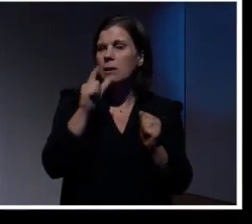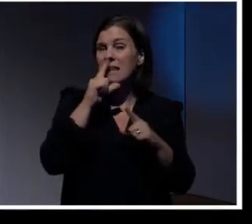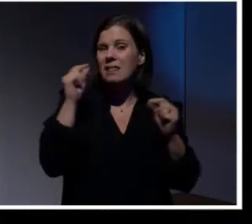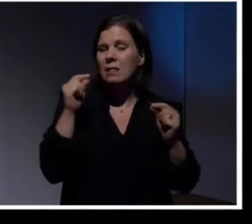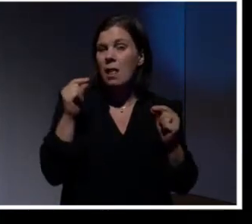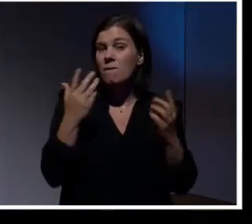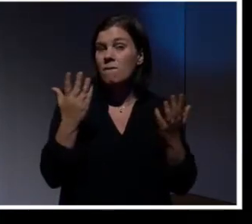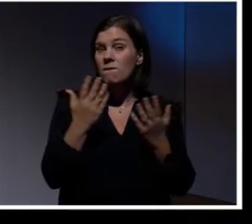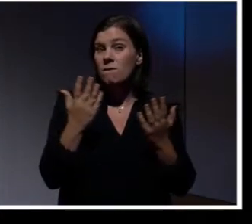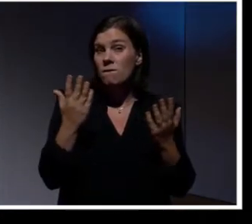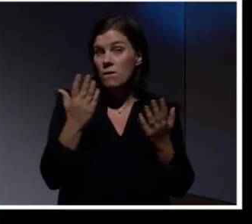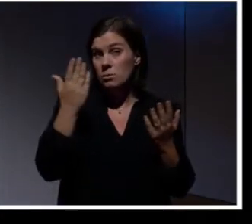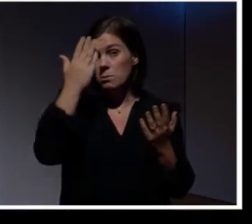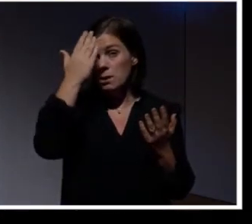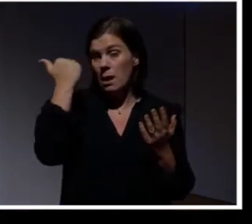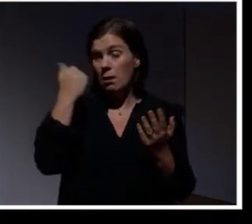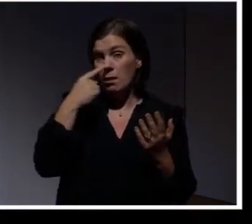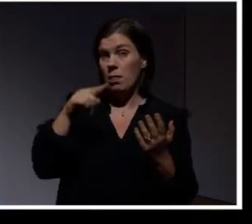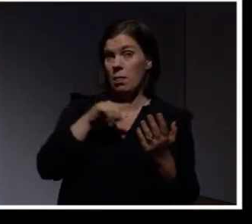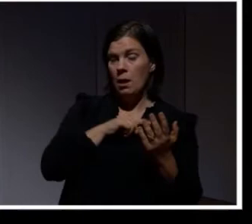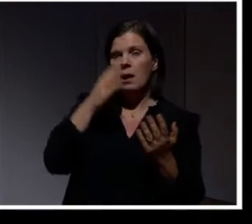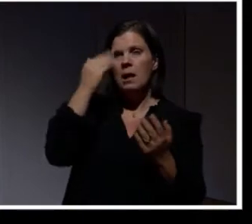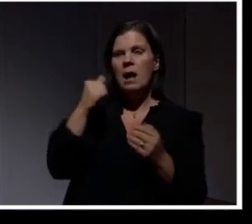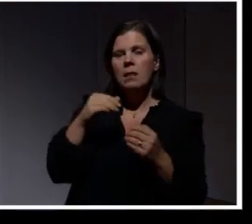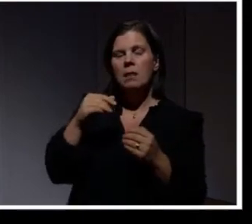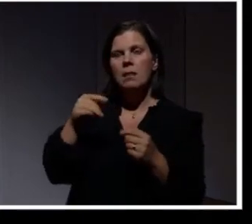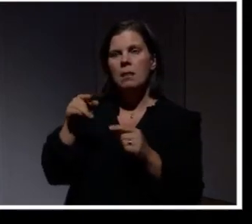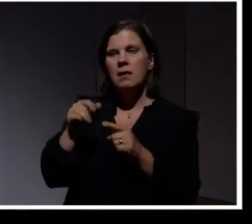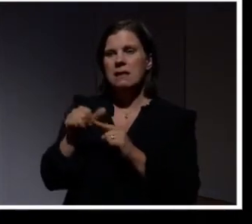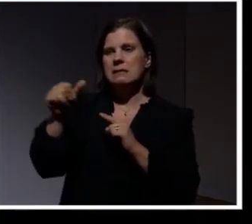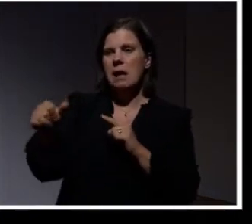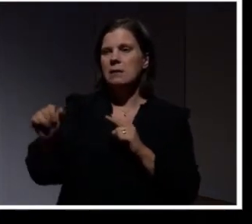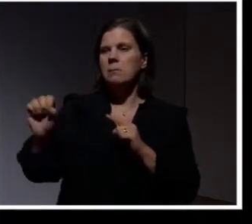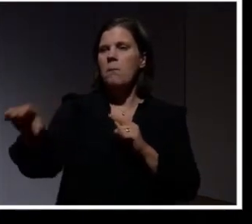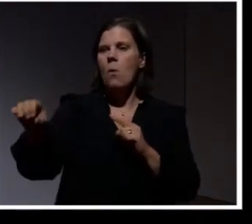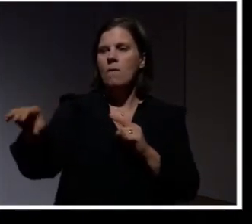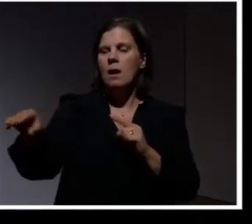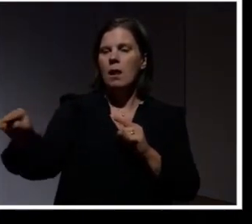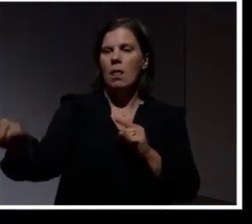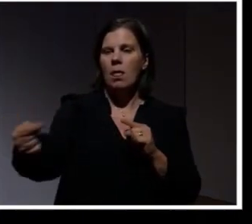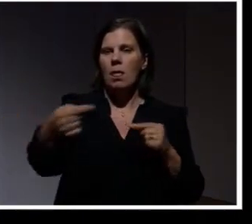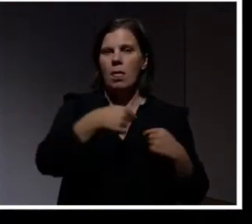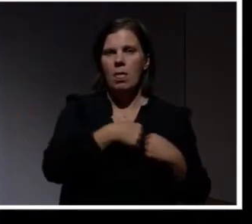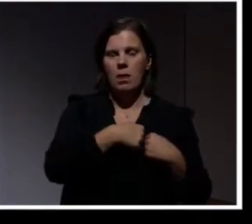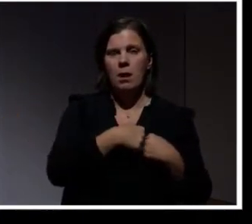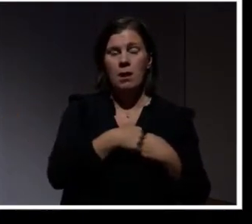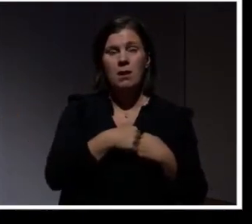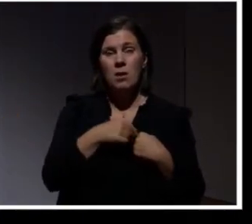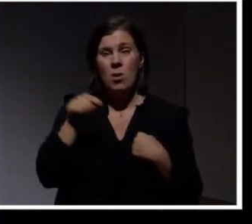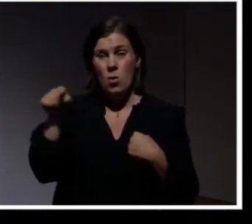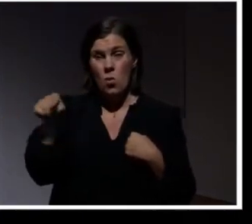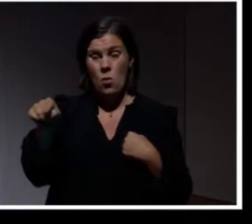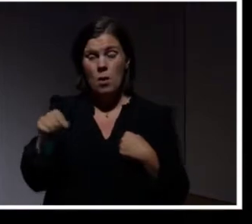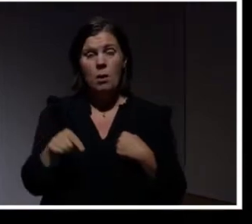då sårbarheter i här kommunikationen. Som innebar att någon kunde inaktivera den på distans. Medan de sitter i en patient.